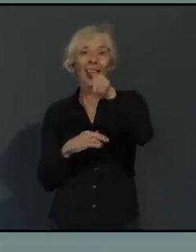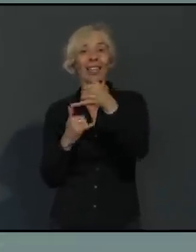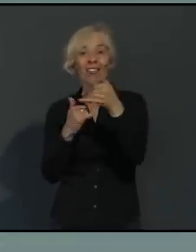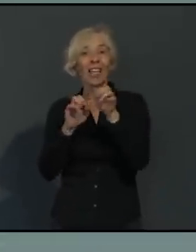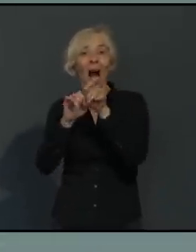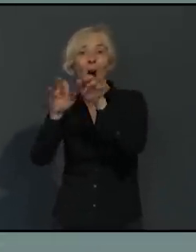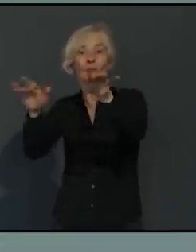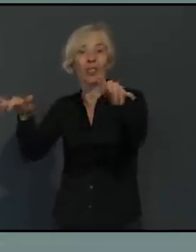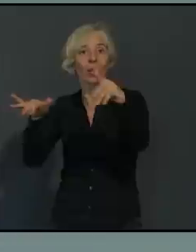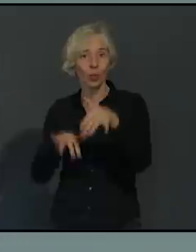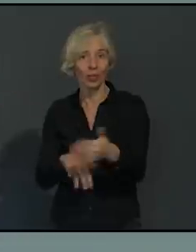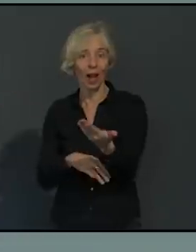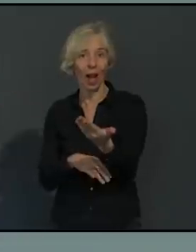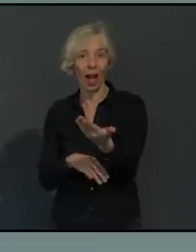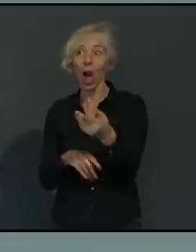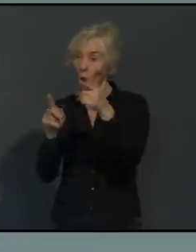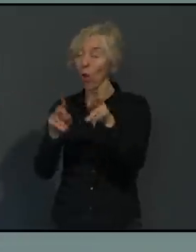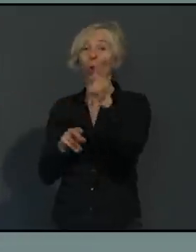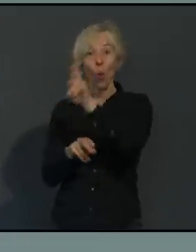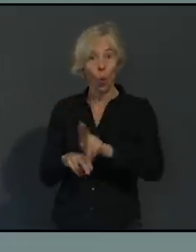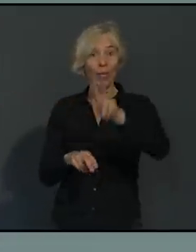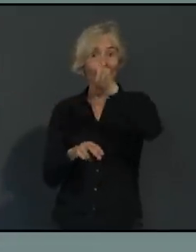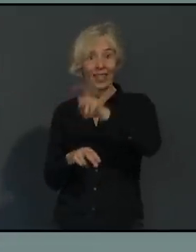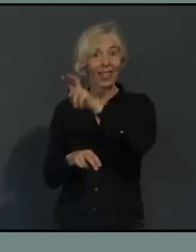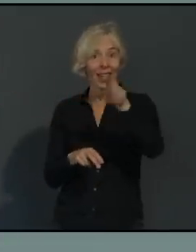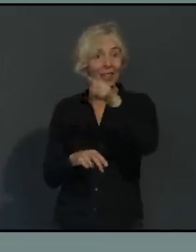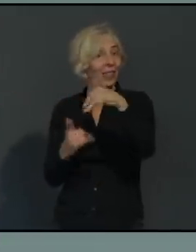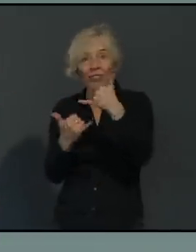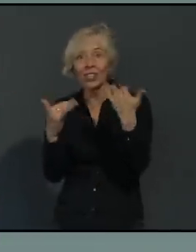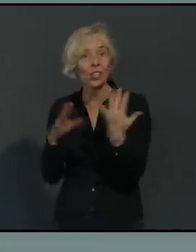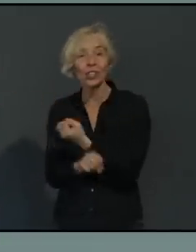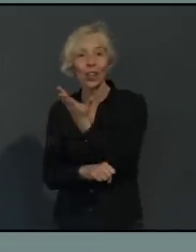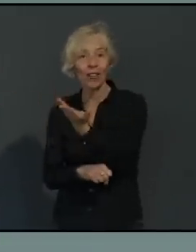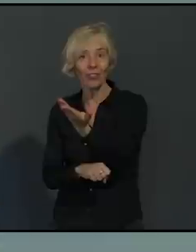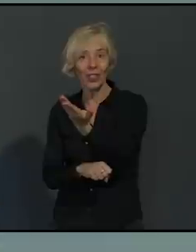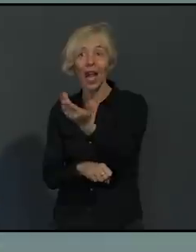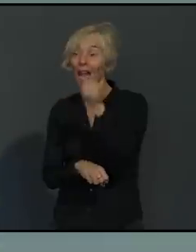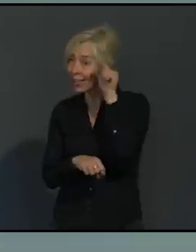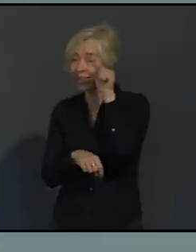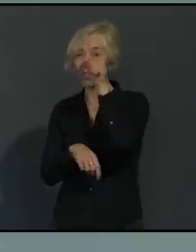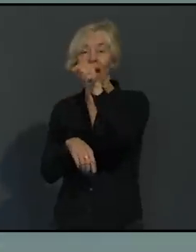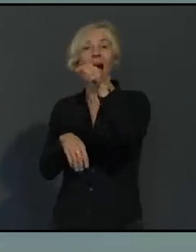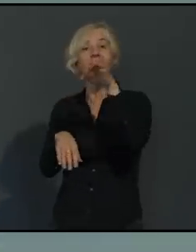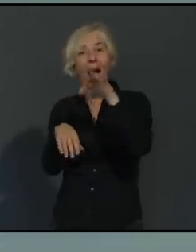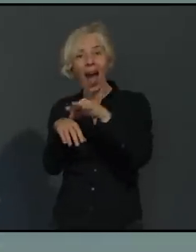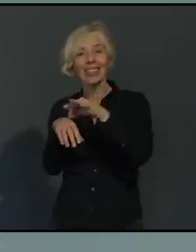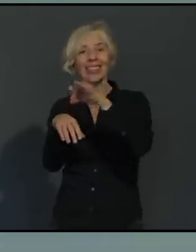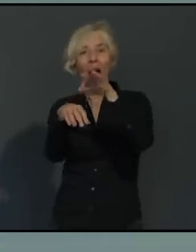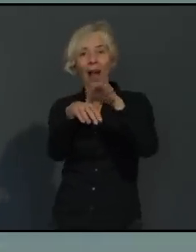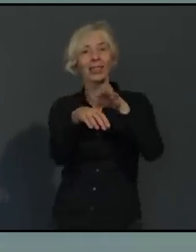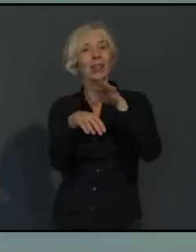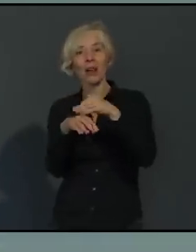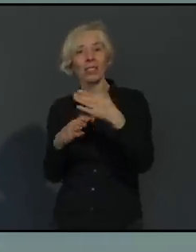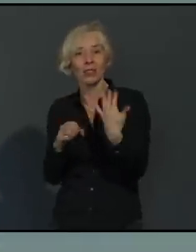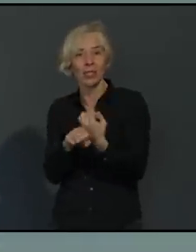funktioniert das Uniklinikum nur, weil die Kolleginnen und Kollegen Ärzte dort die Möglichkeit haben, Patientinnen und